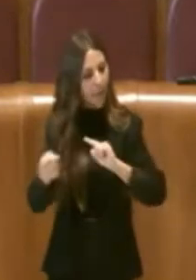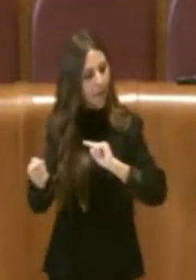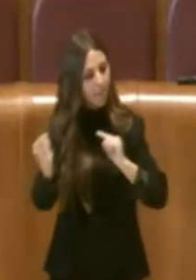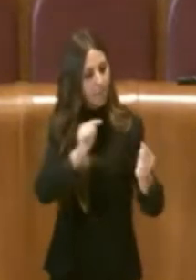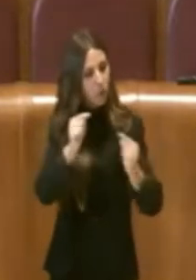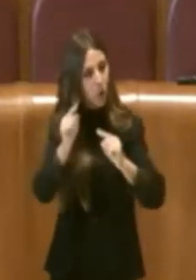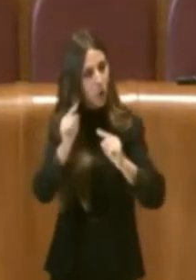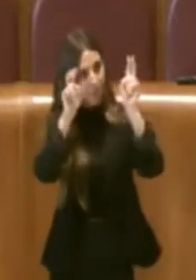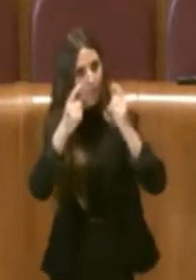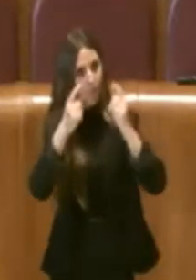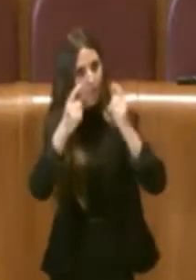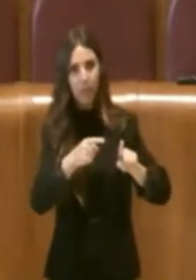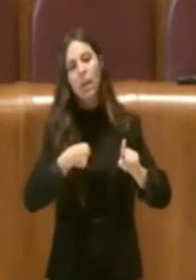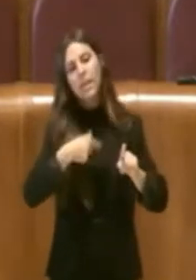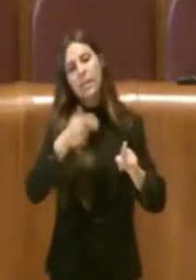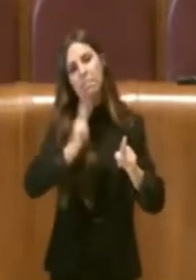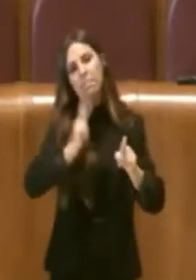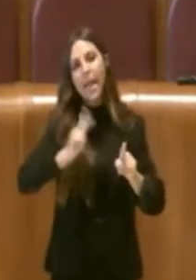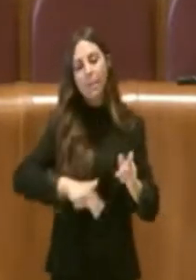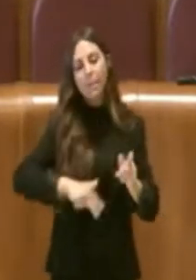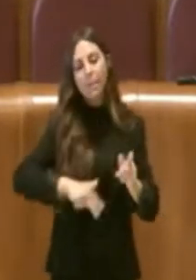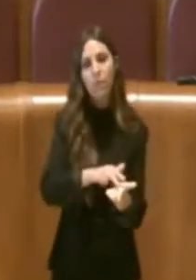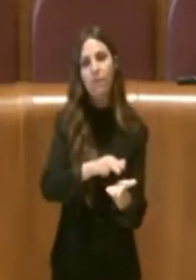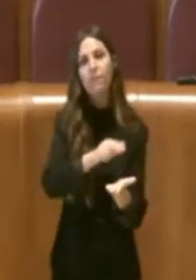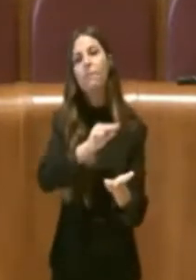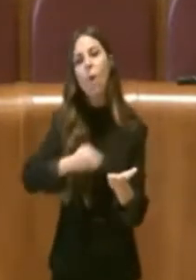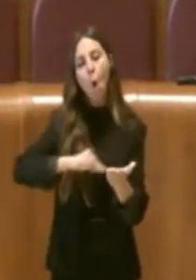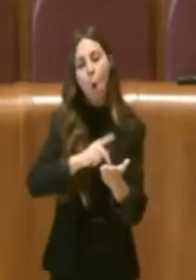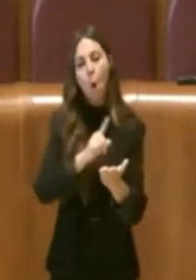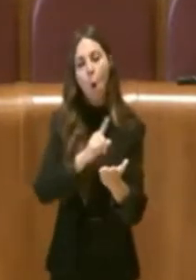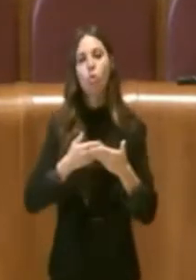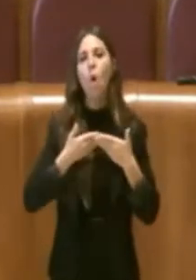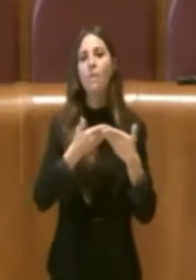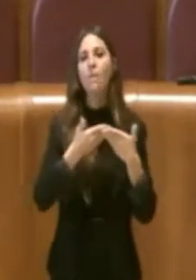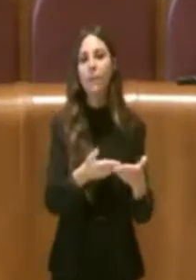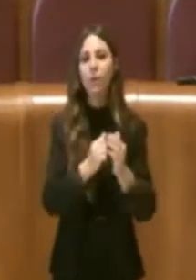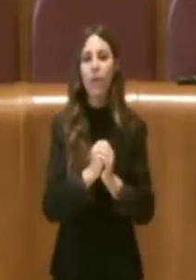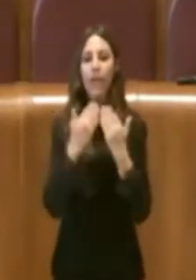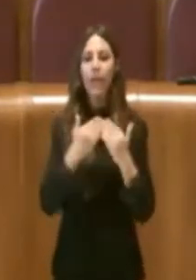e speriamo ovviamente approvarlo. Quindi il voto sarà favorevole. Grazie.